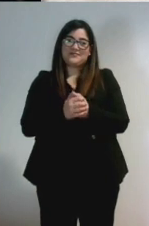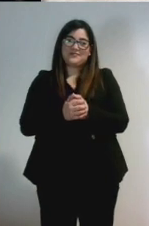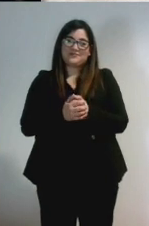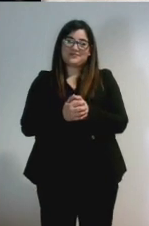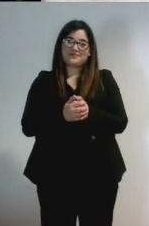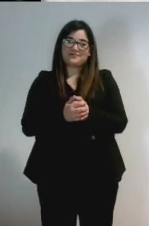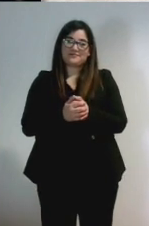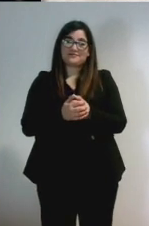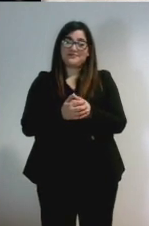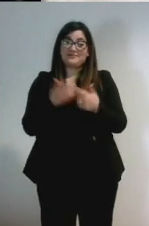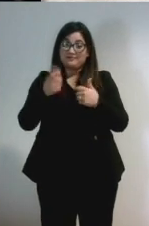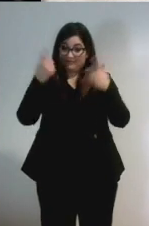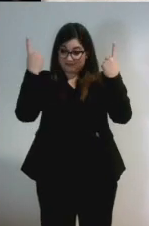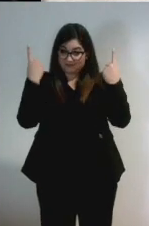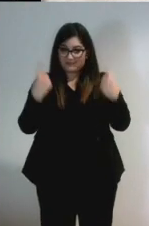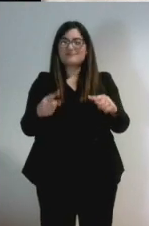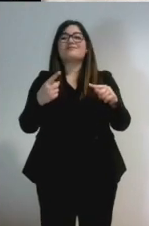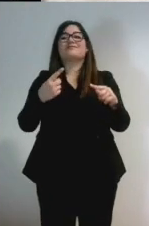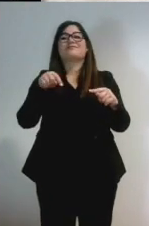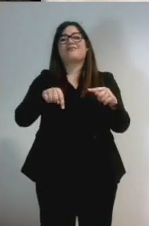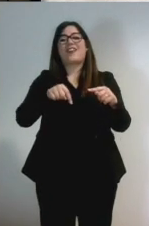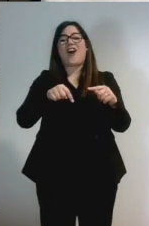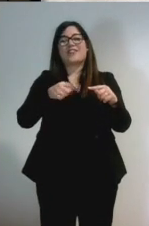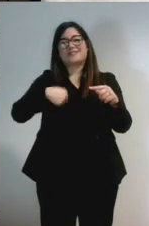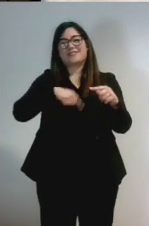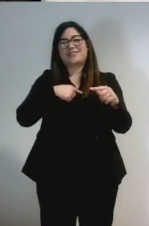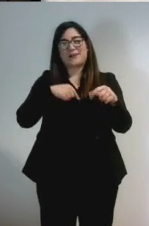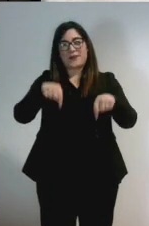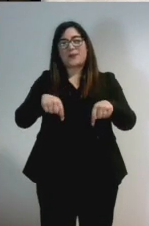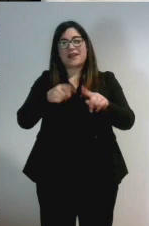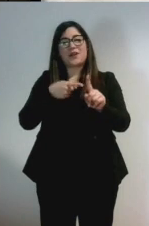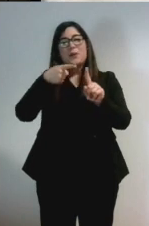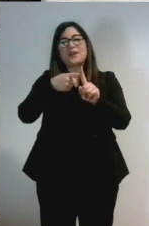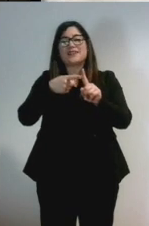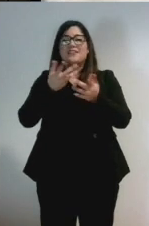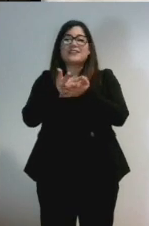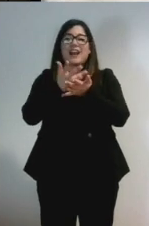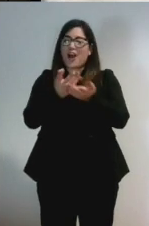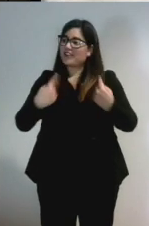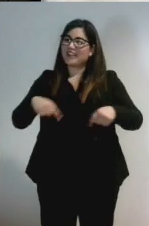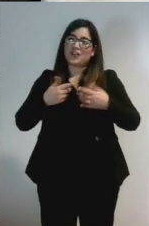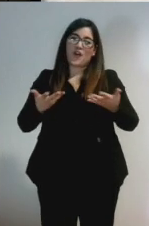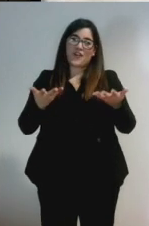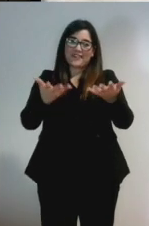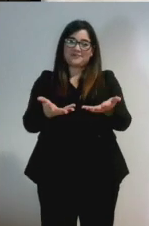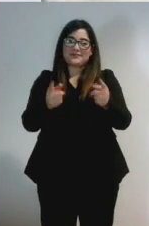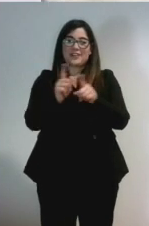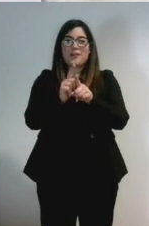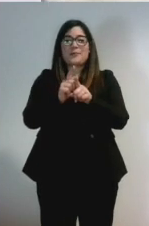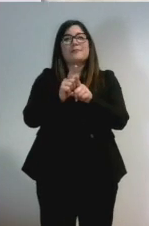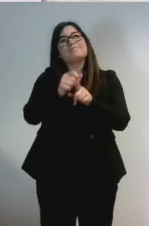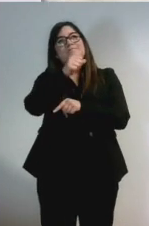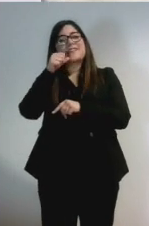Ecco perché oggi siamo qui per parlare di noi. Perché abbiamo bisogno di uno Stato che creda in noi,